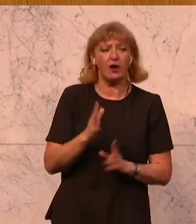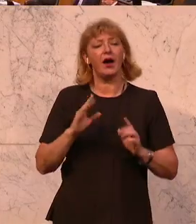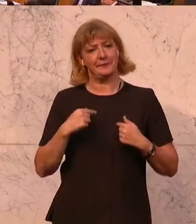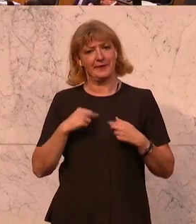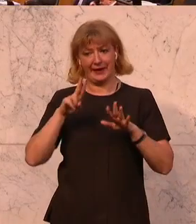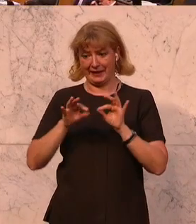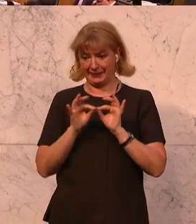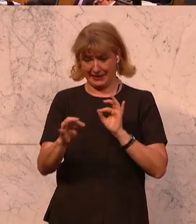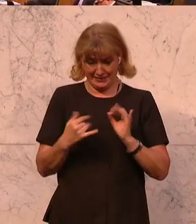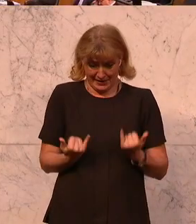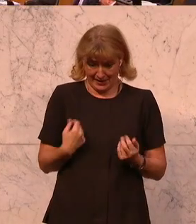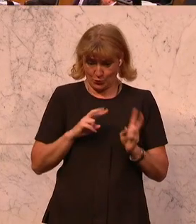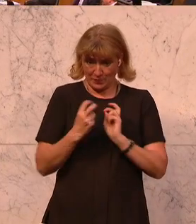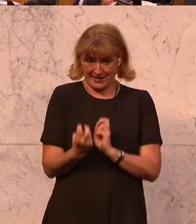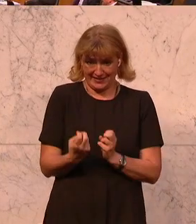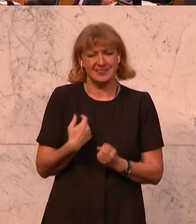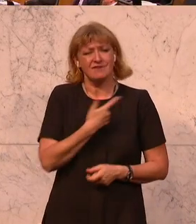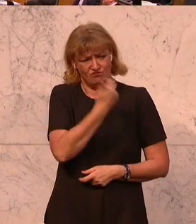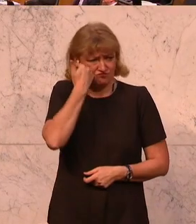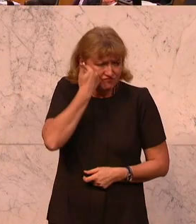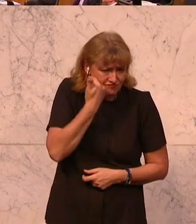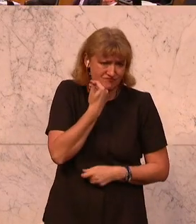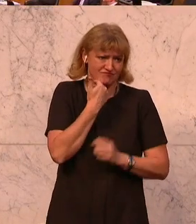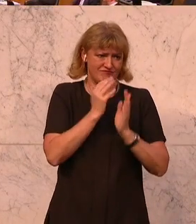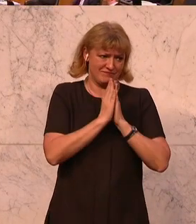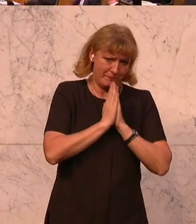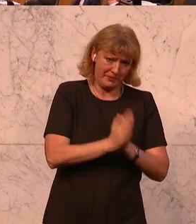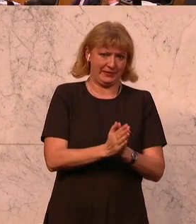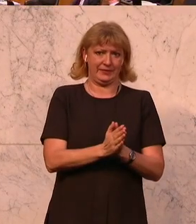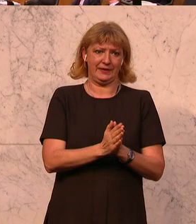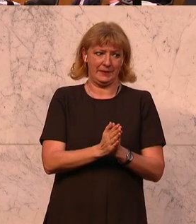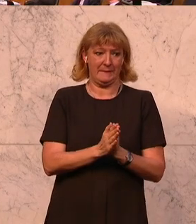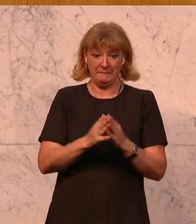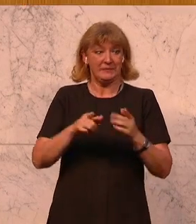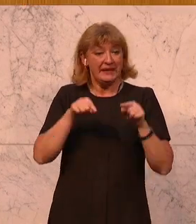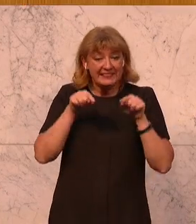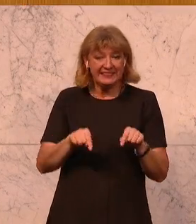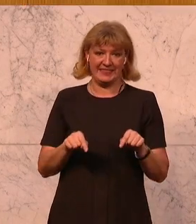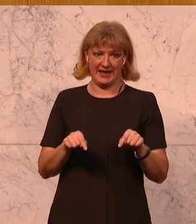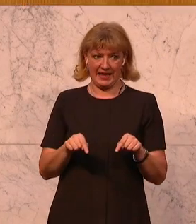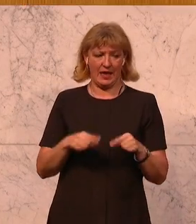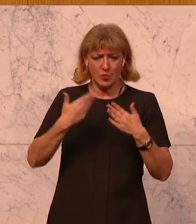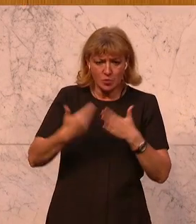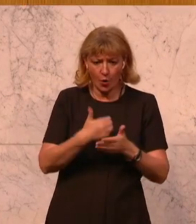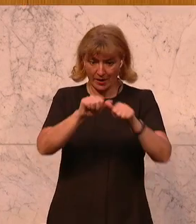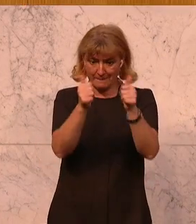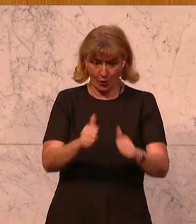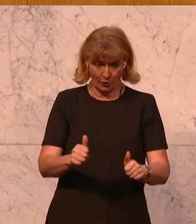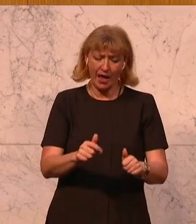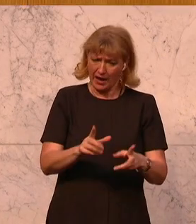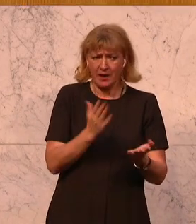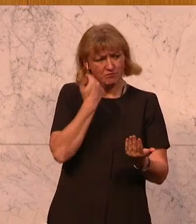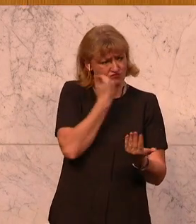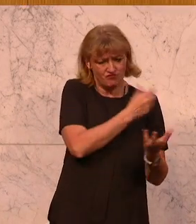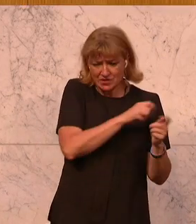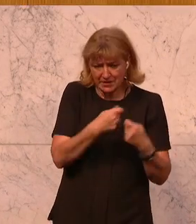Richtlinie erst jetzt umsetzen, würde ich schon bitten und auch ersuchen, dass es gerade hier neue Modelle, dass man ihnen Chancen